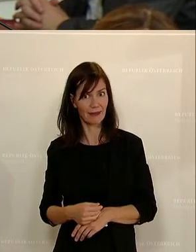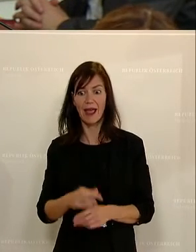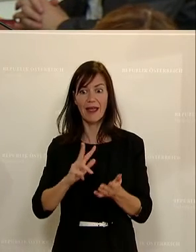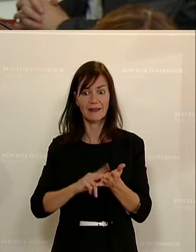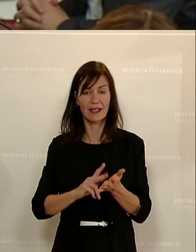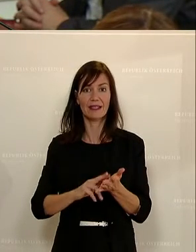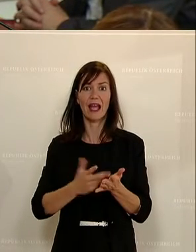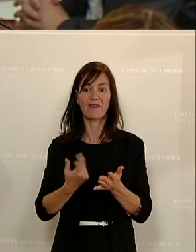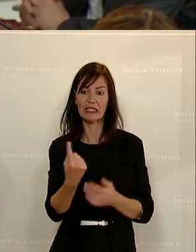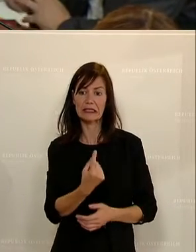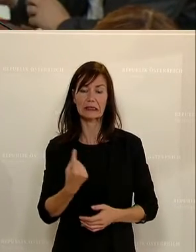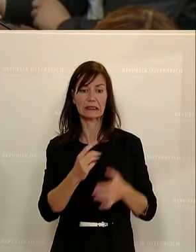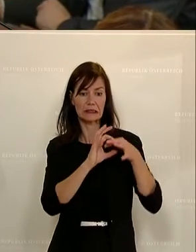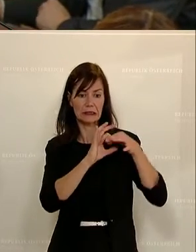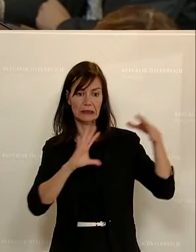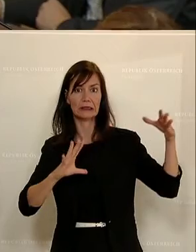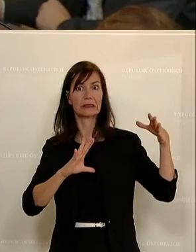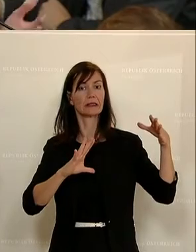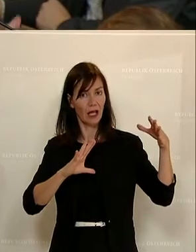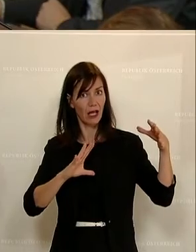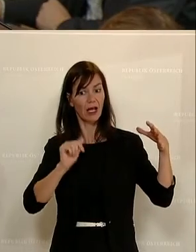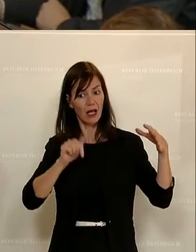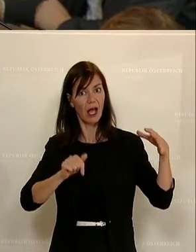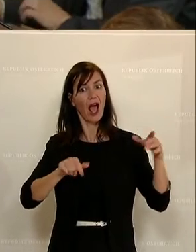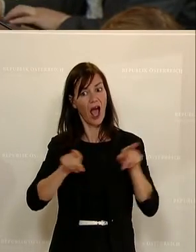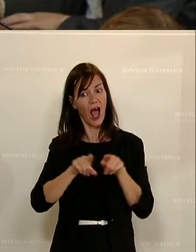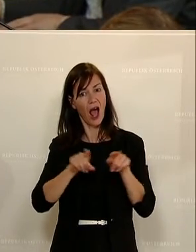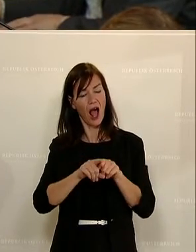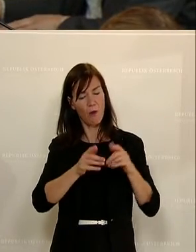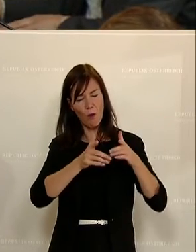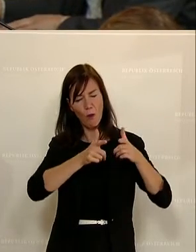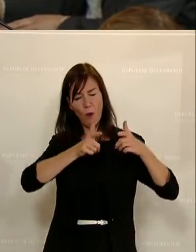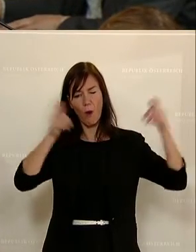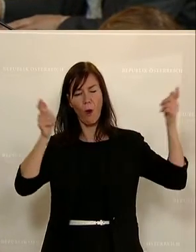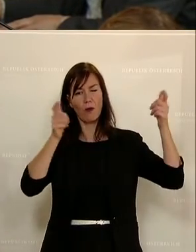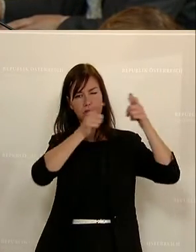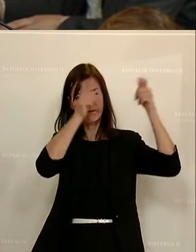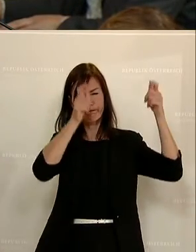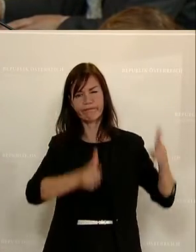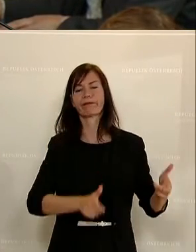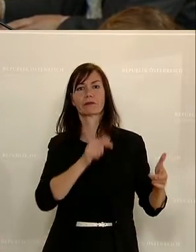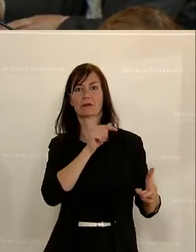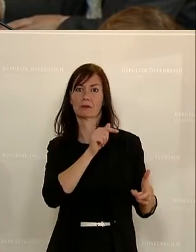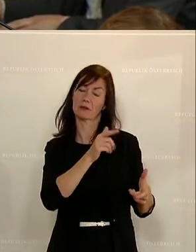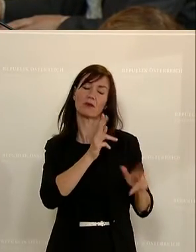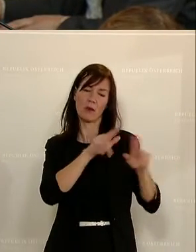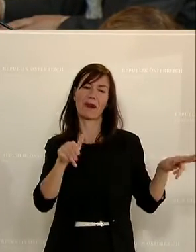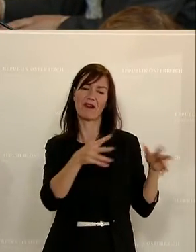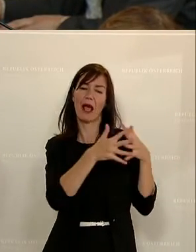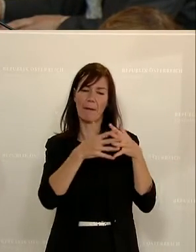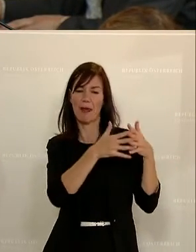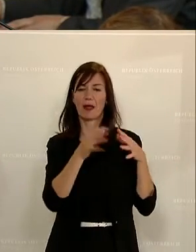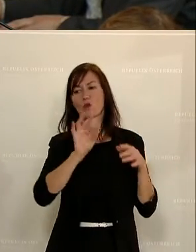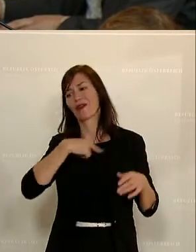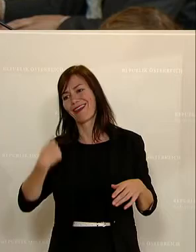Souveränität, um ein Framework zu schaffen, auch die großen Player, die meistens aus den Vereinigten Staaten oder